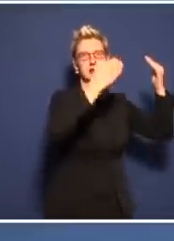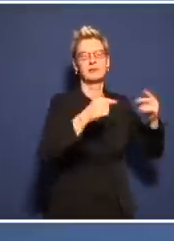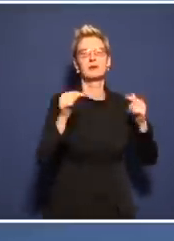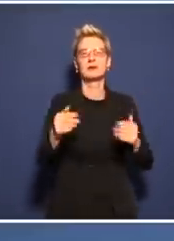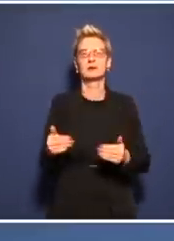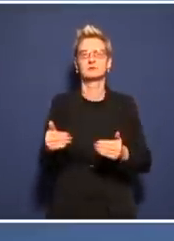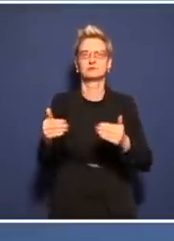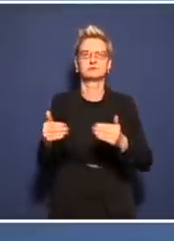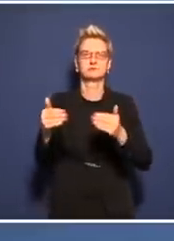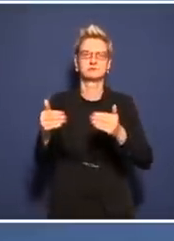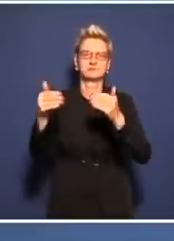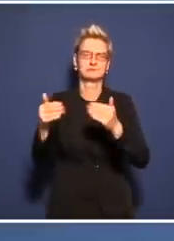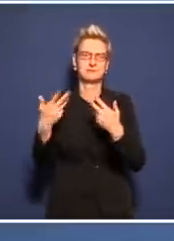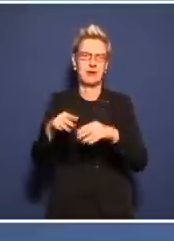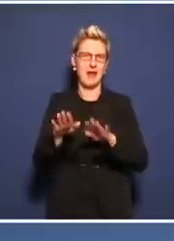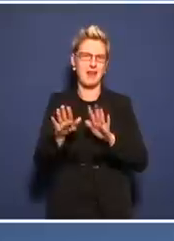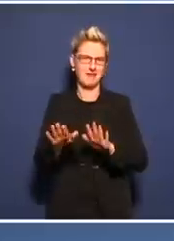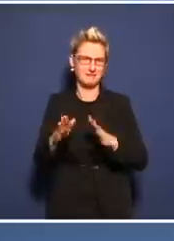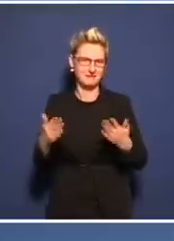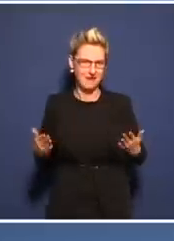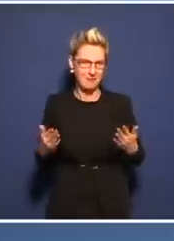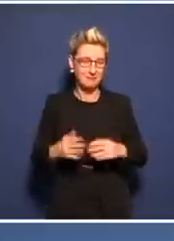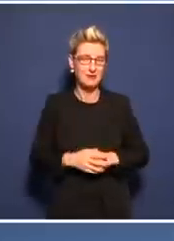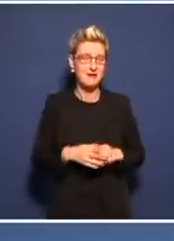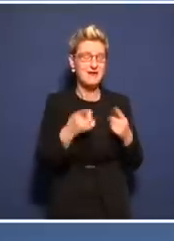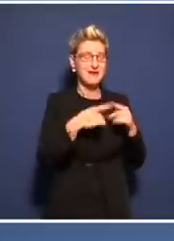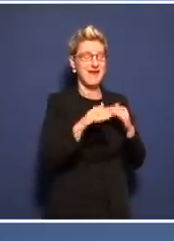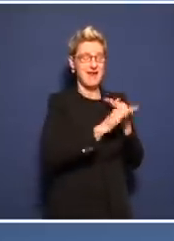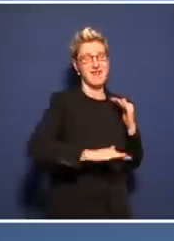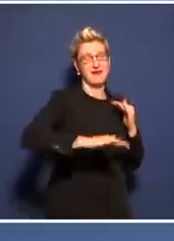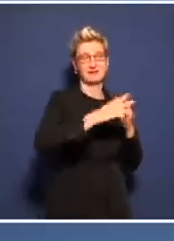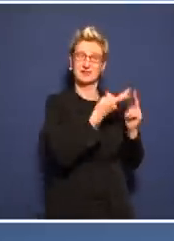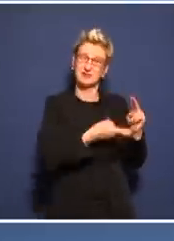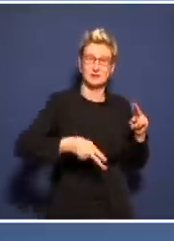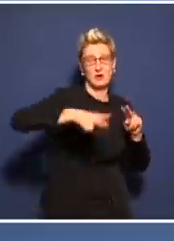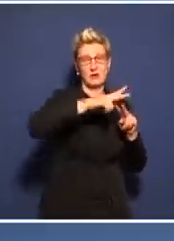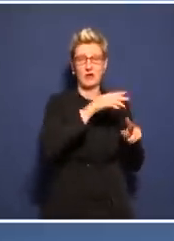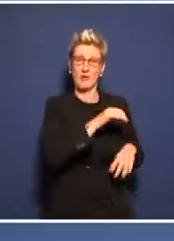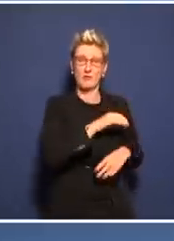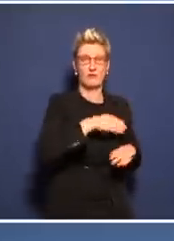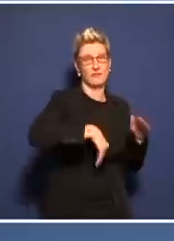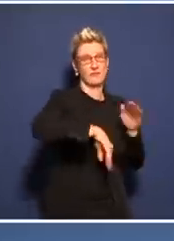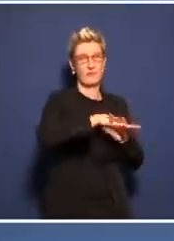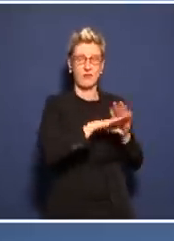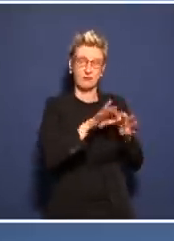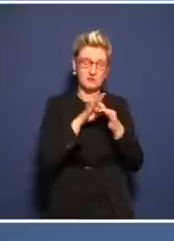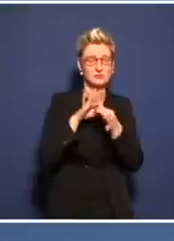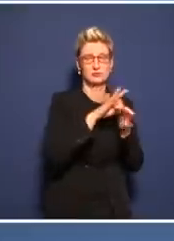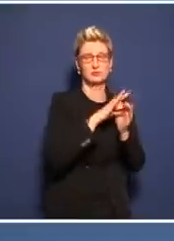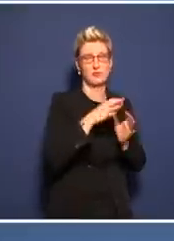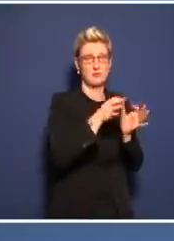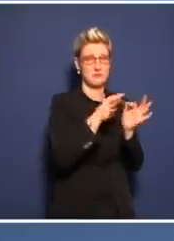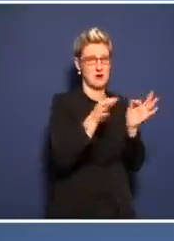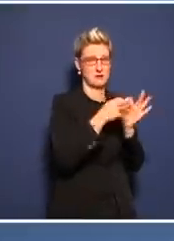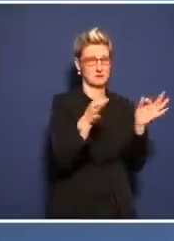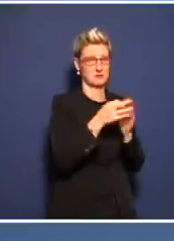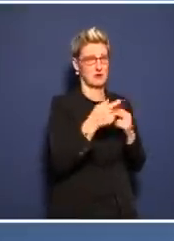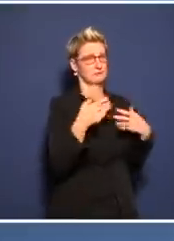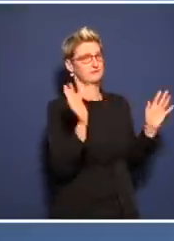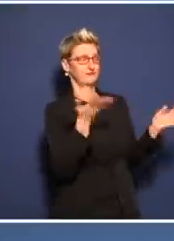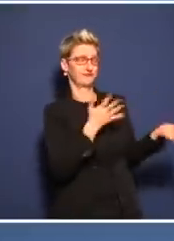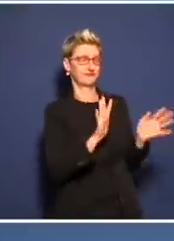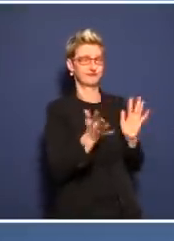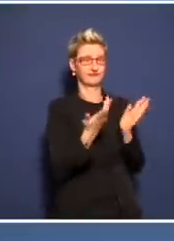vorher kaum wirklich Kontaktmaßnahmen noch in Kraft waren, volle Pubs beispielsweise. Die Bilder aus England sind ja bekannt.